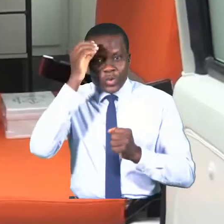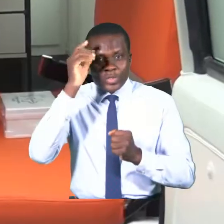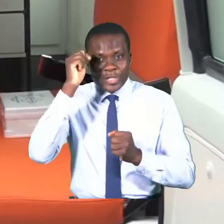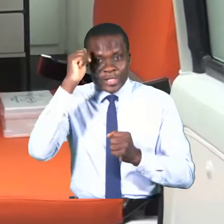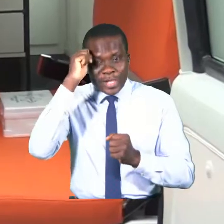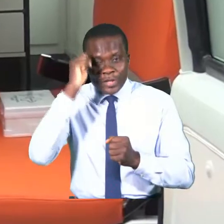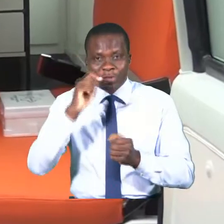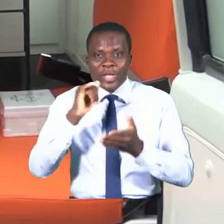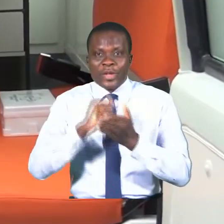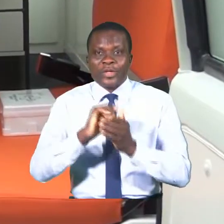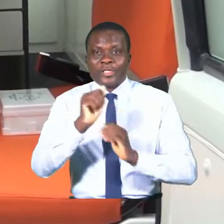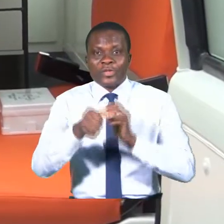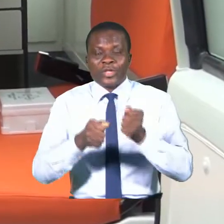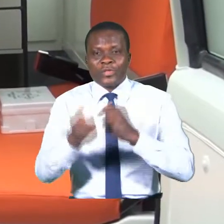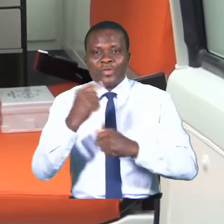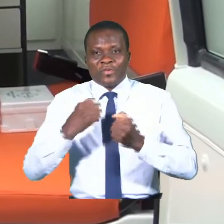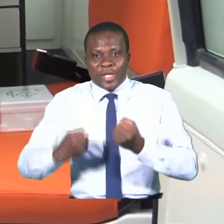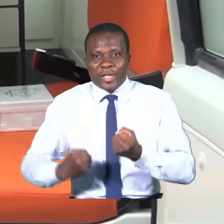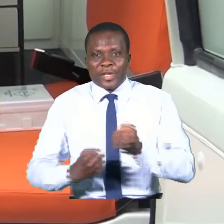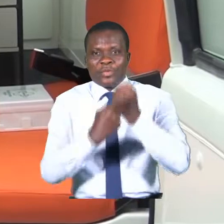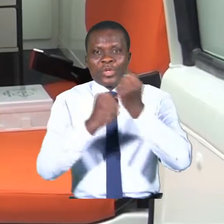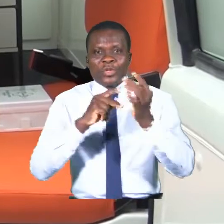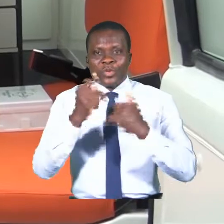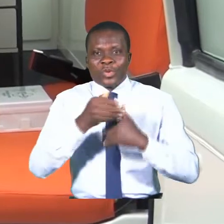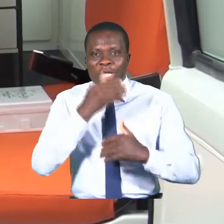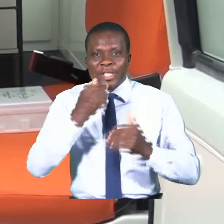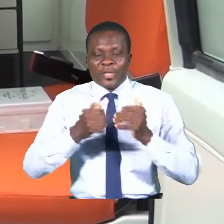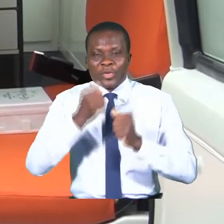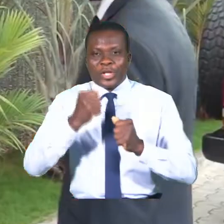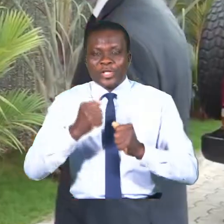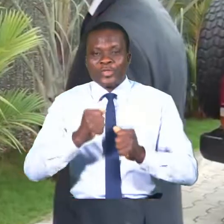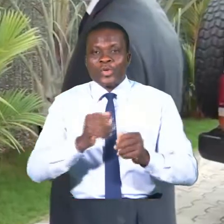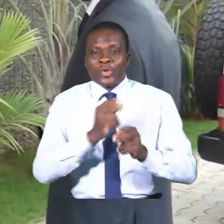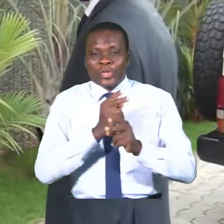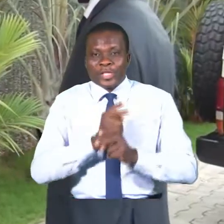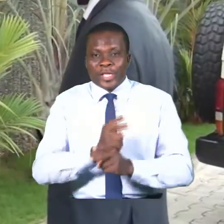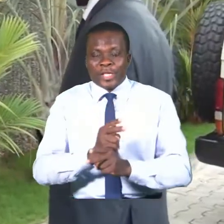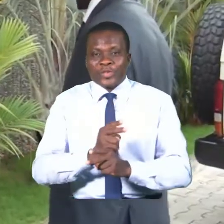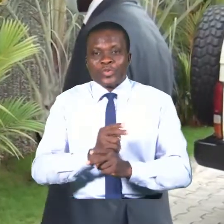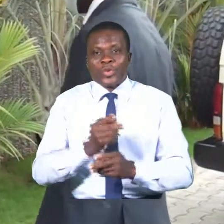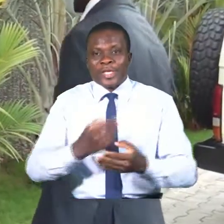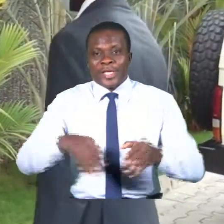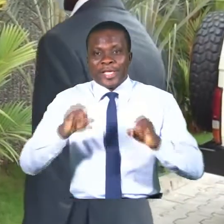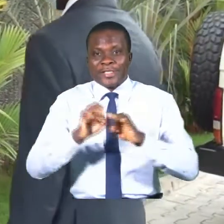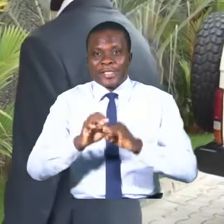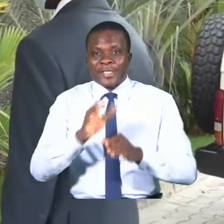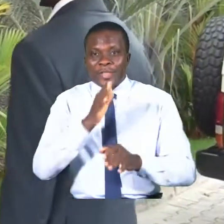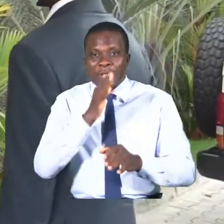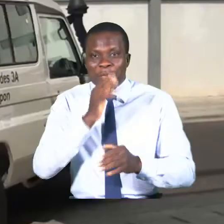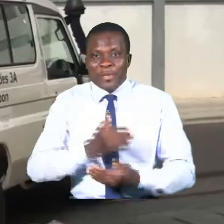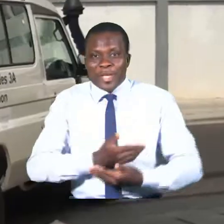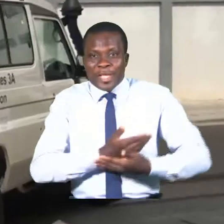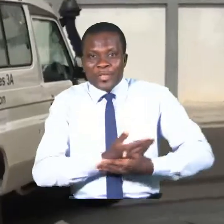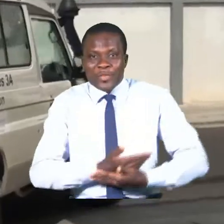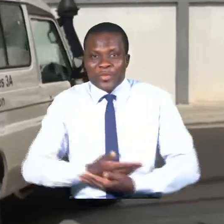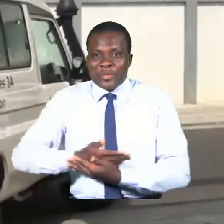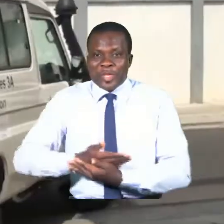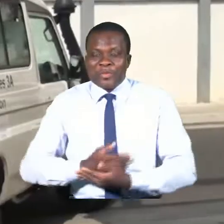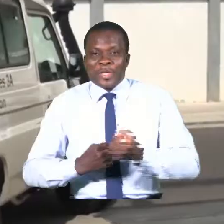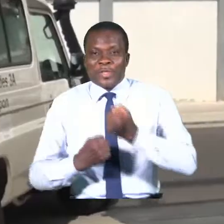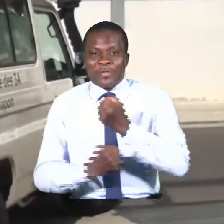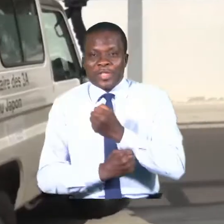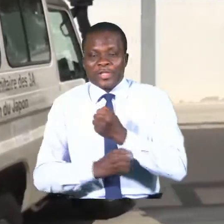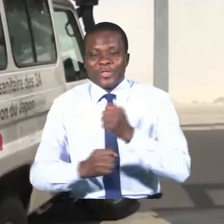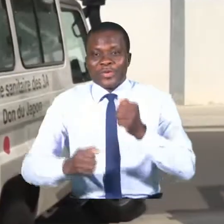donation vient en appui au projet d'amélioration des soins essentiels de la mère et du nouveau-né de la fondation. Le véhicule